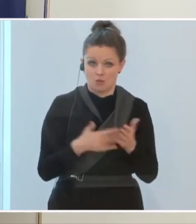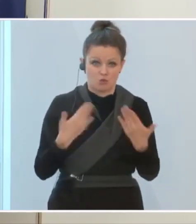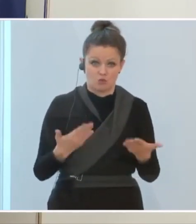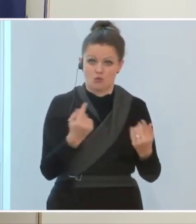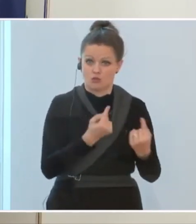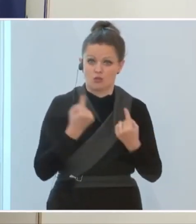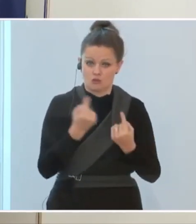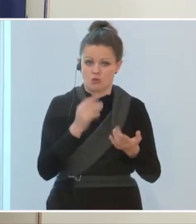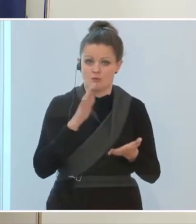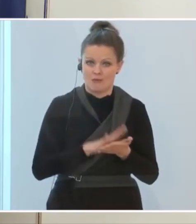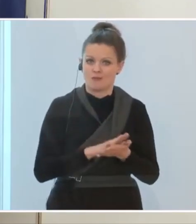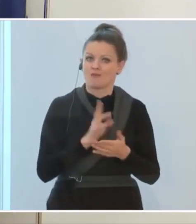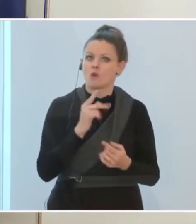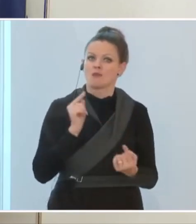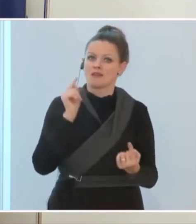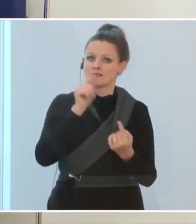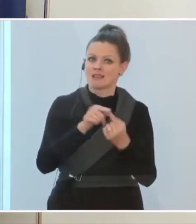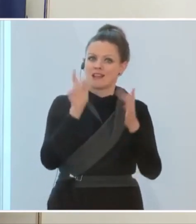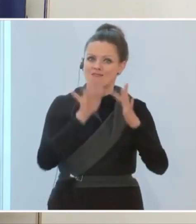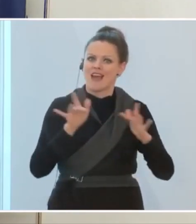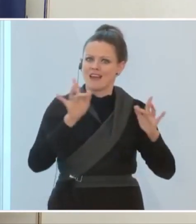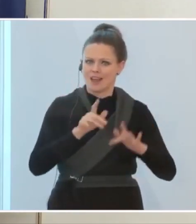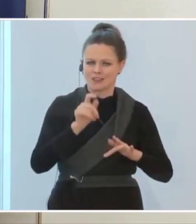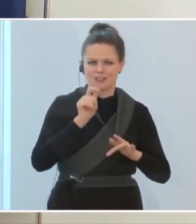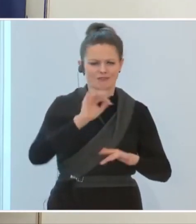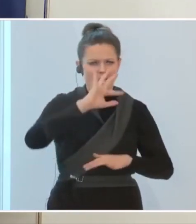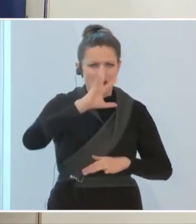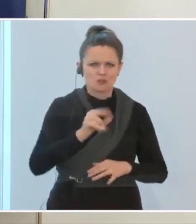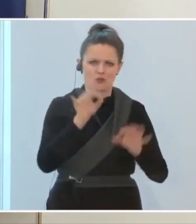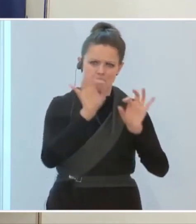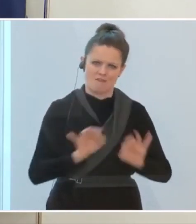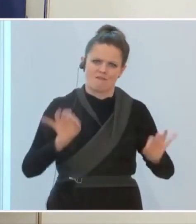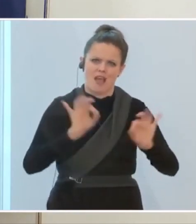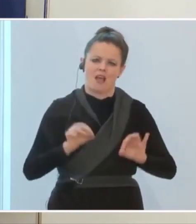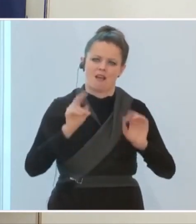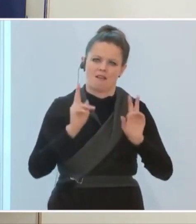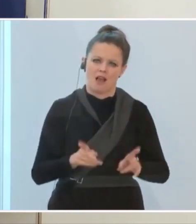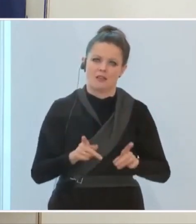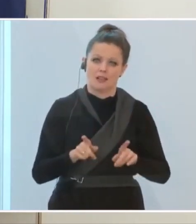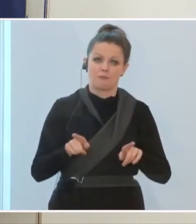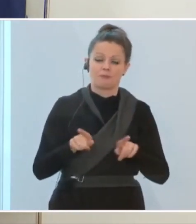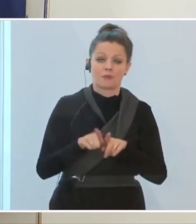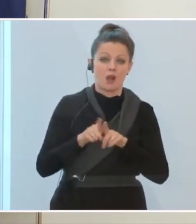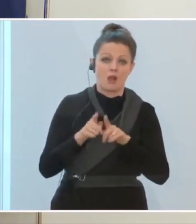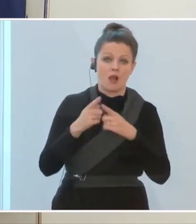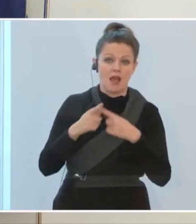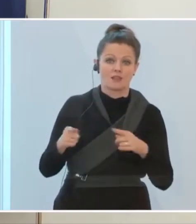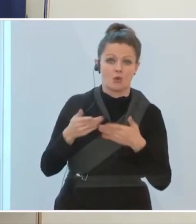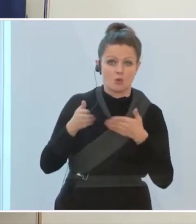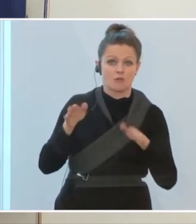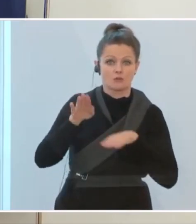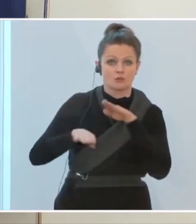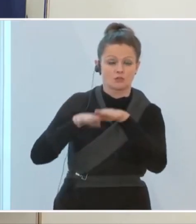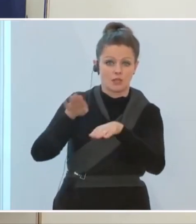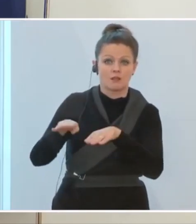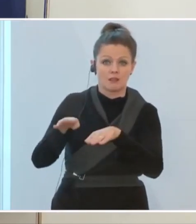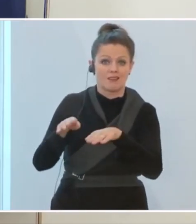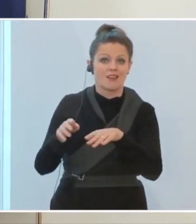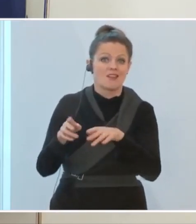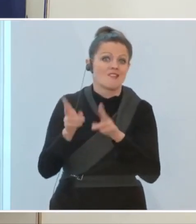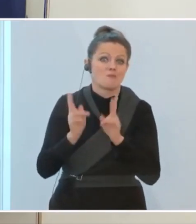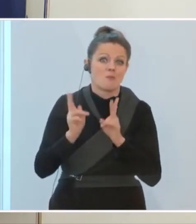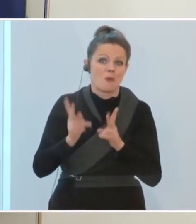damit Weihnachten würdevoll gefeiert werden kann, aber auch andere Öffnungsschritte wie Sport im Freien, wenn man Skifahren möglich wird